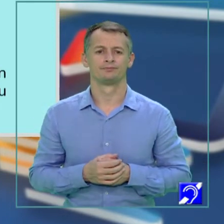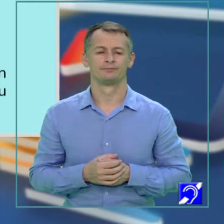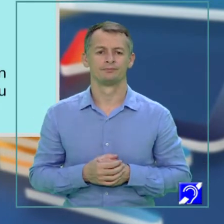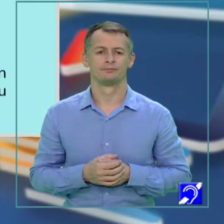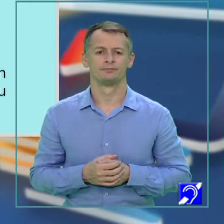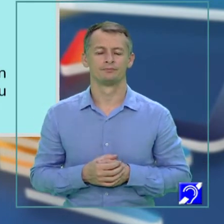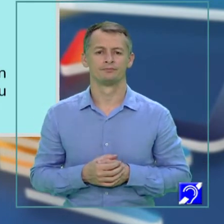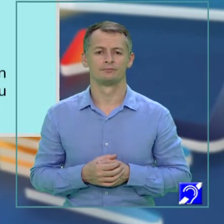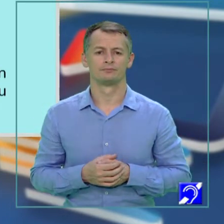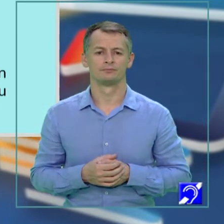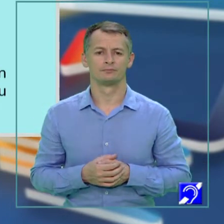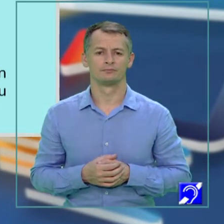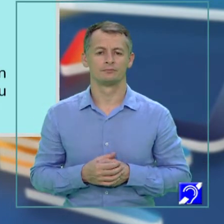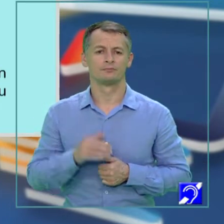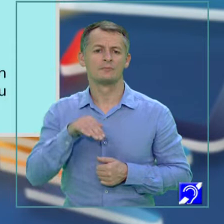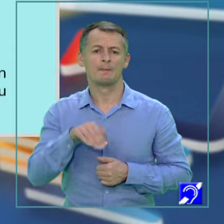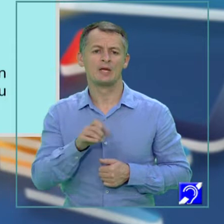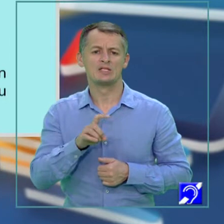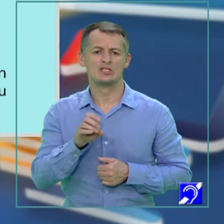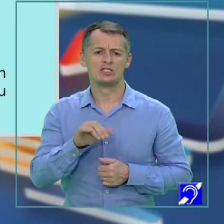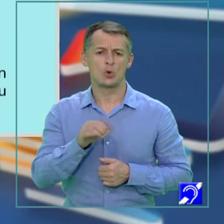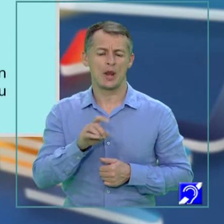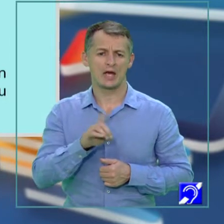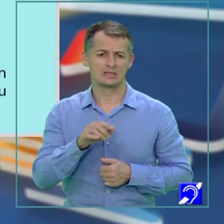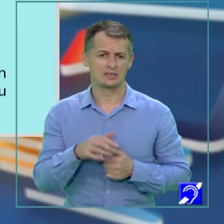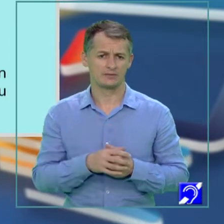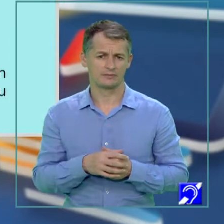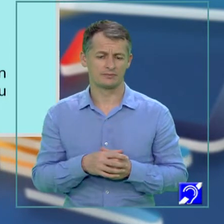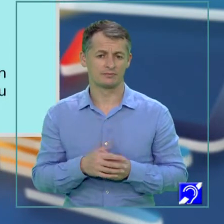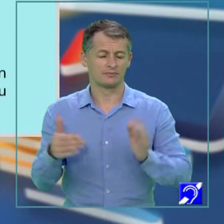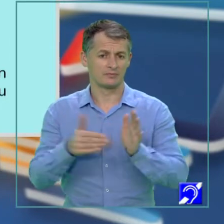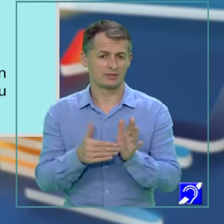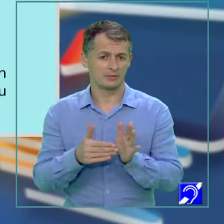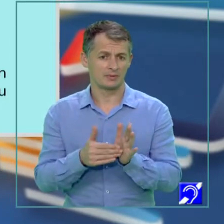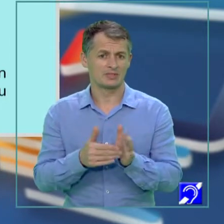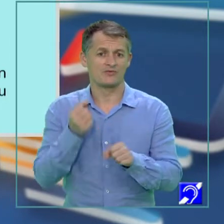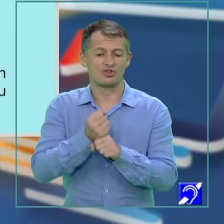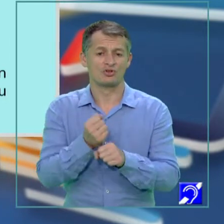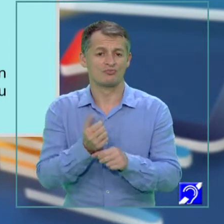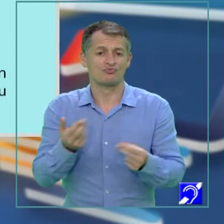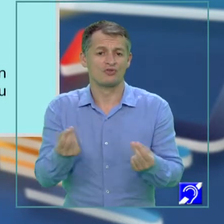pe un nivel superior, trebuie să facem niște inferențe.